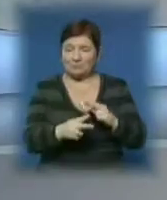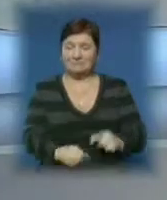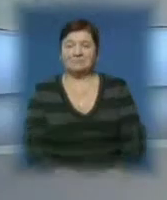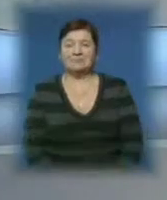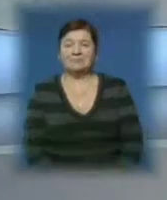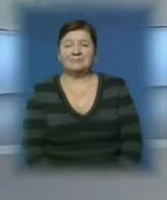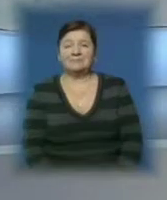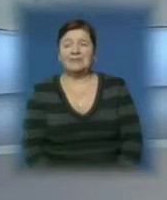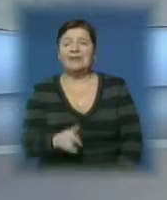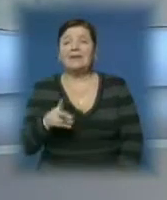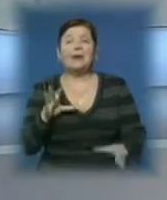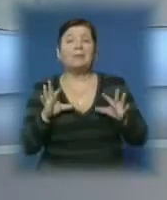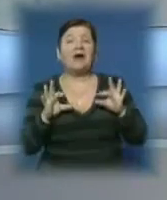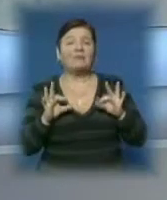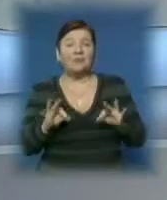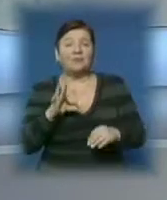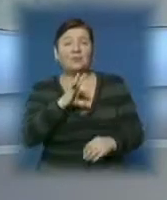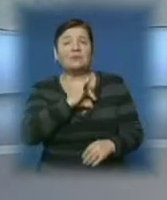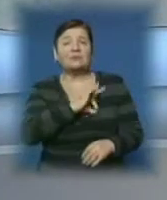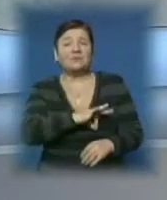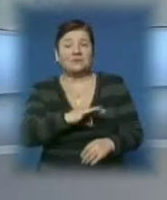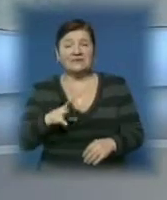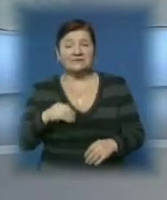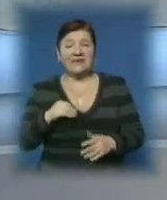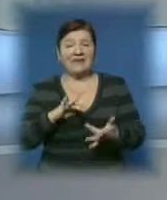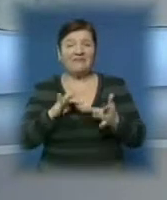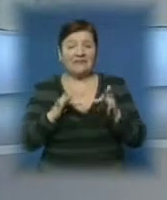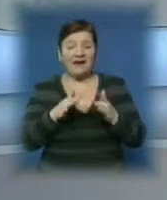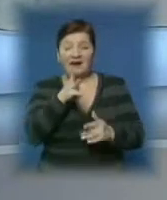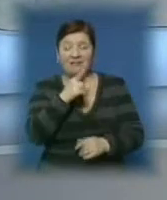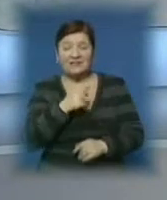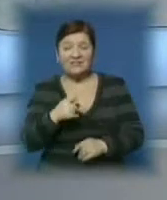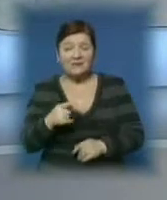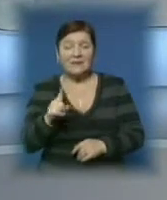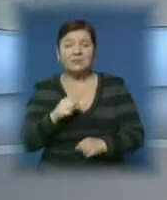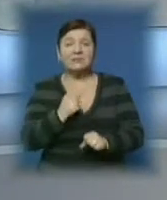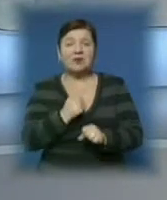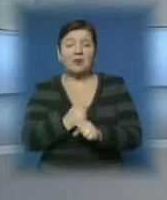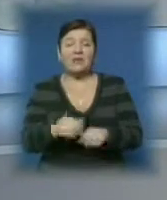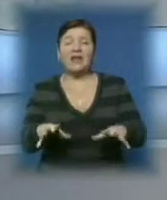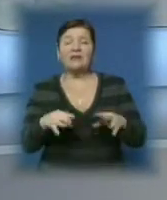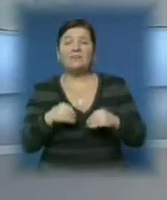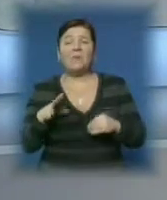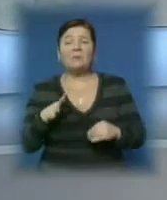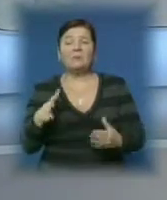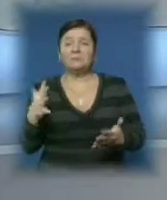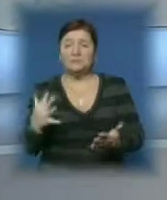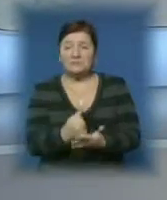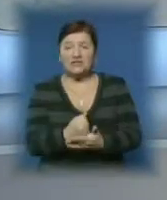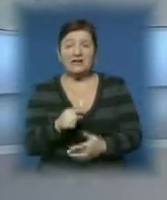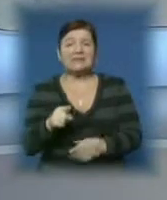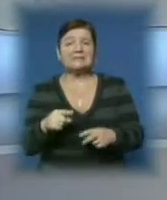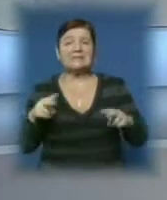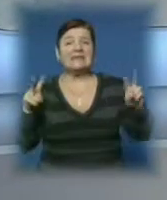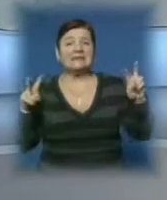Як правильно і доцільно використовувати свій час в інтернеті, та як зробити так, аби твій блог був успішним. На ці та інші